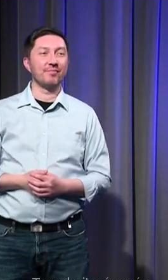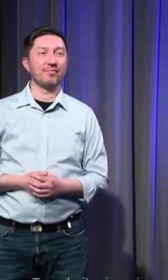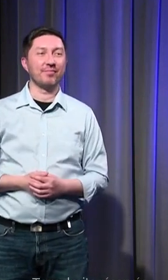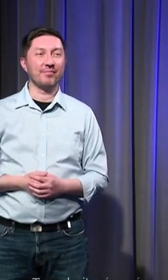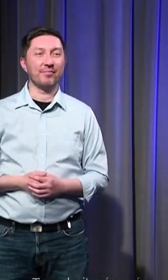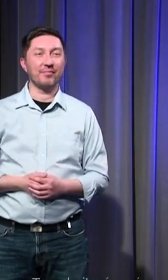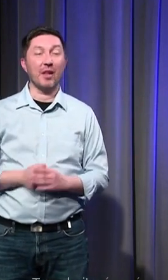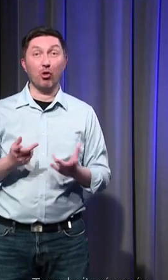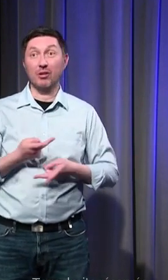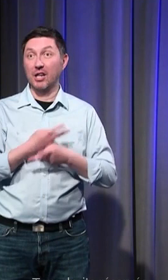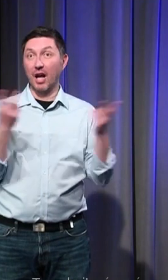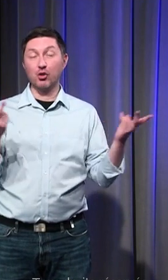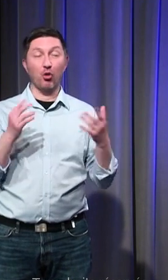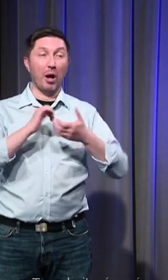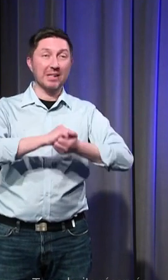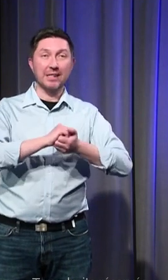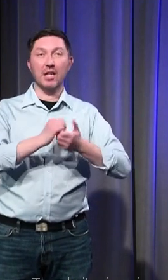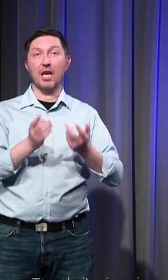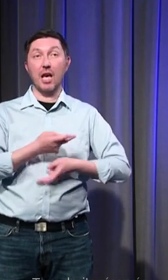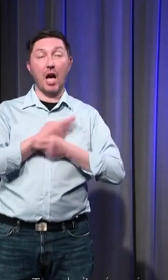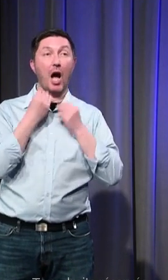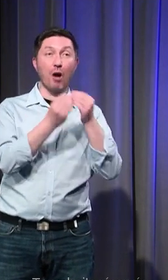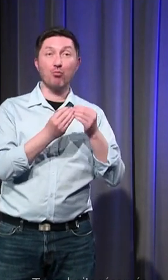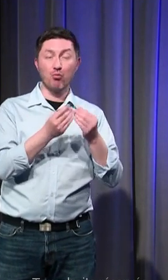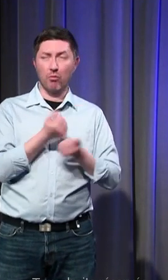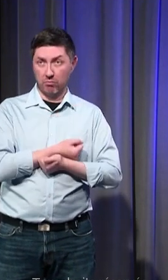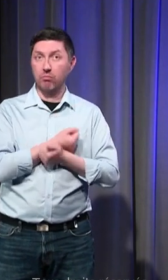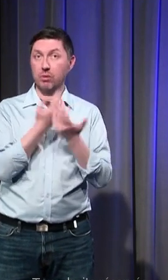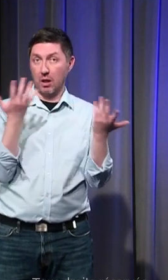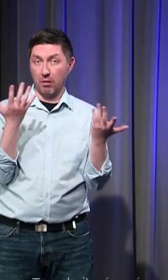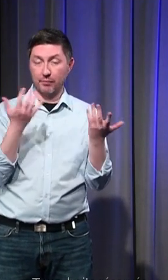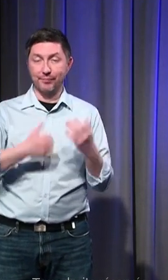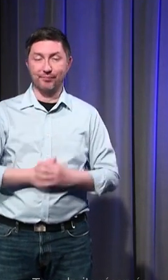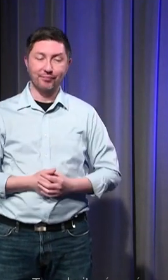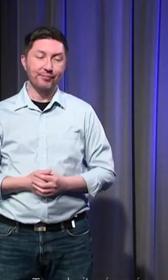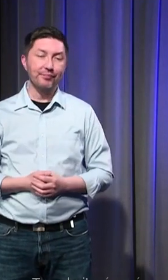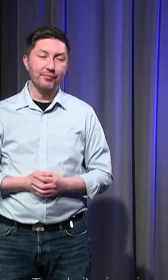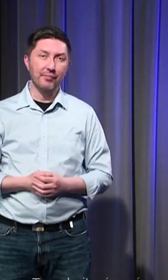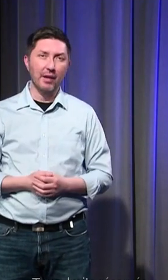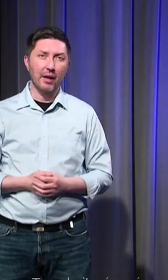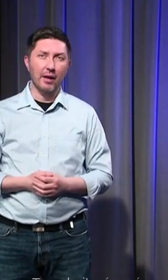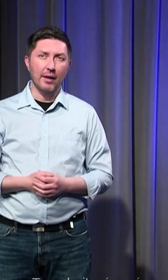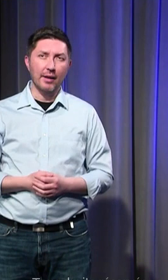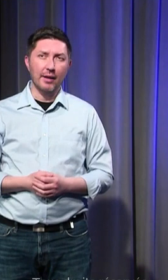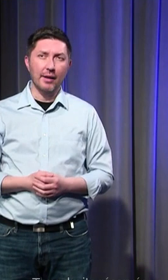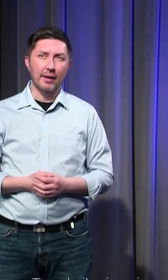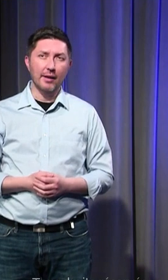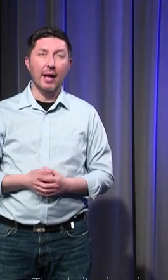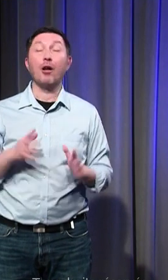'amitié d'amour sont très très nombreuses et alors ça commence à se distendre